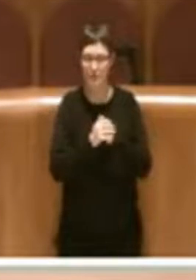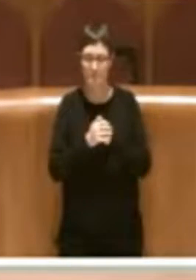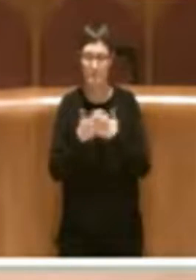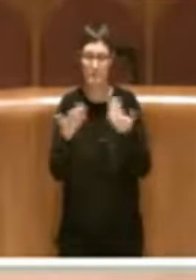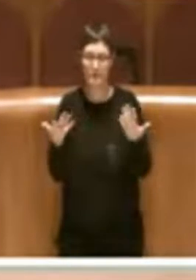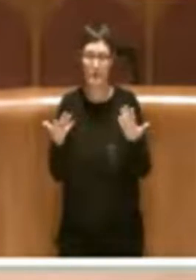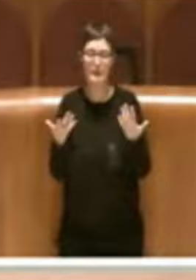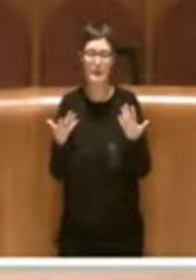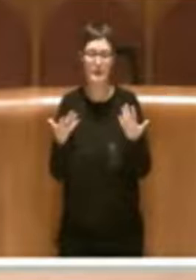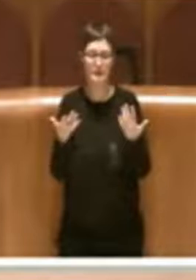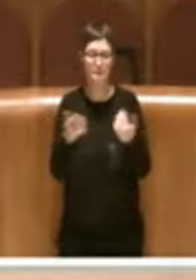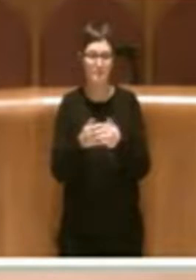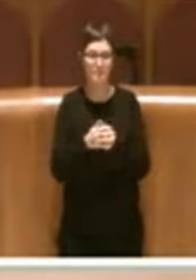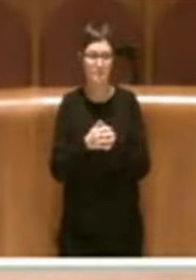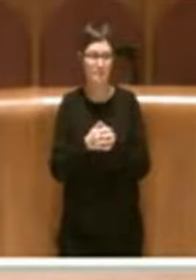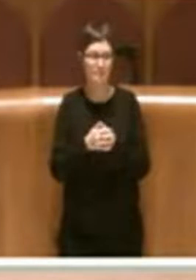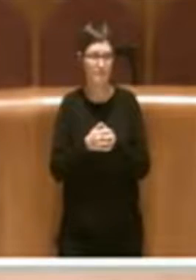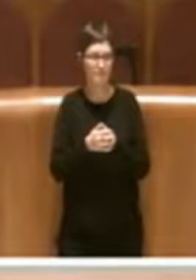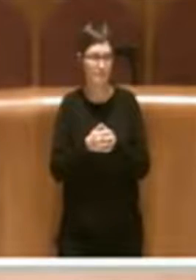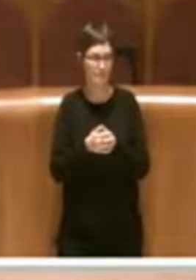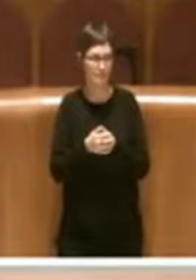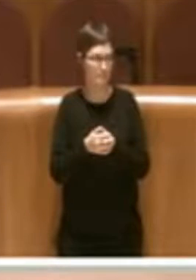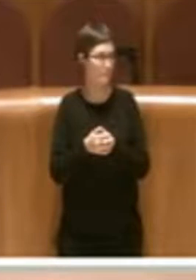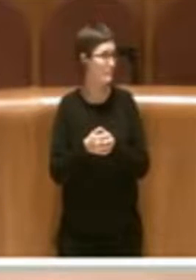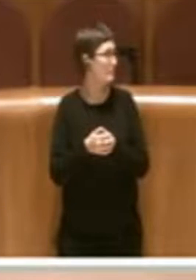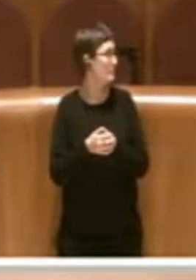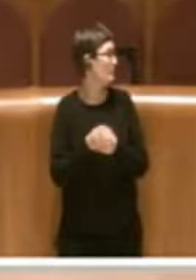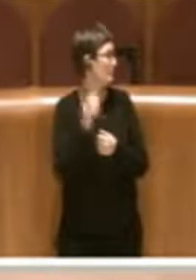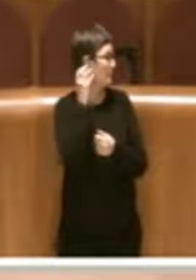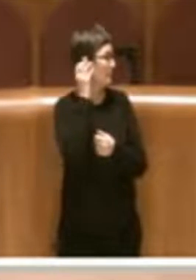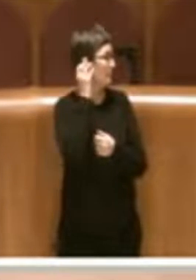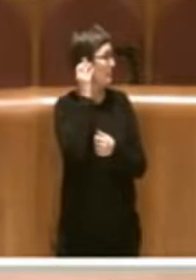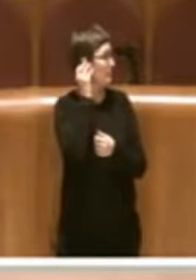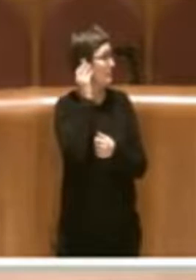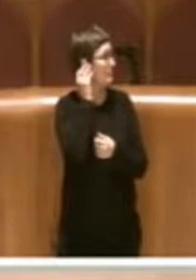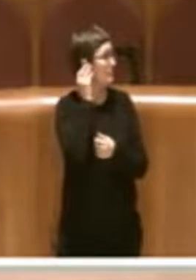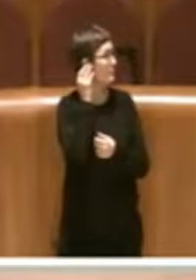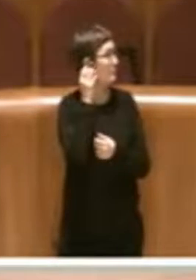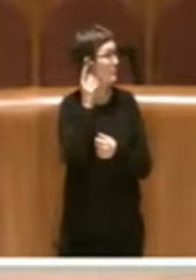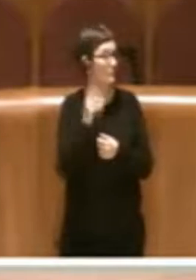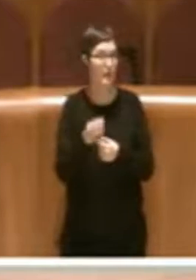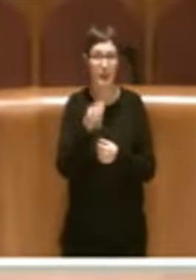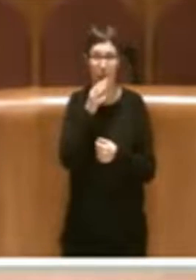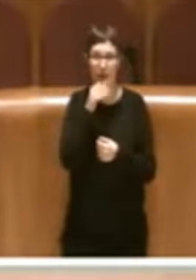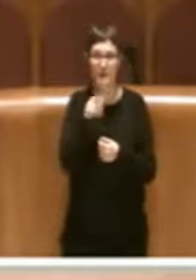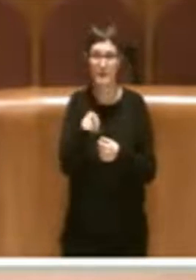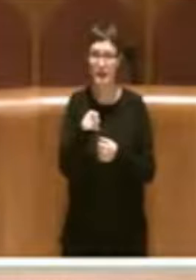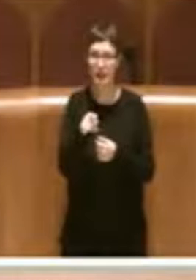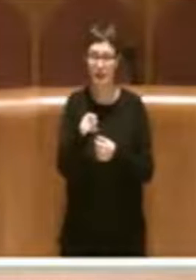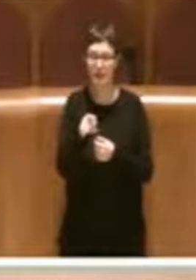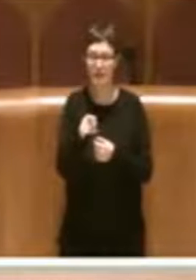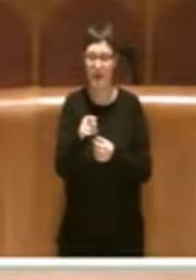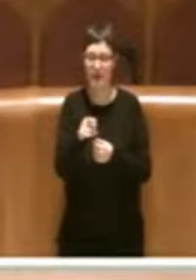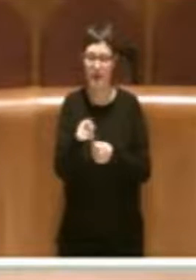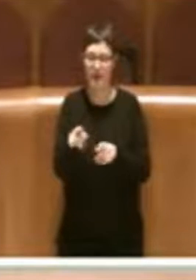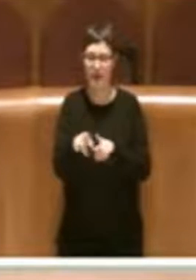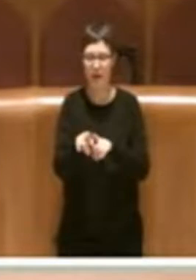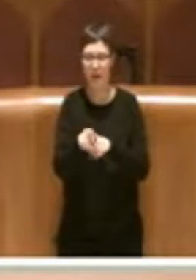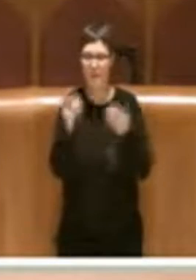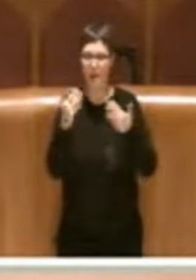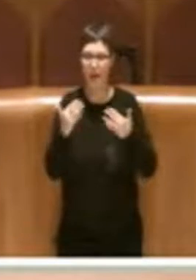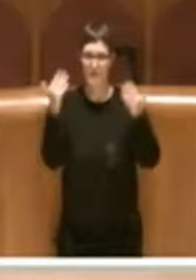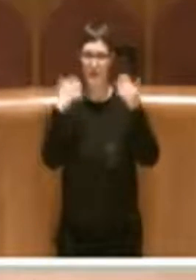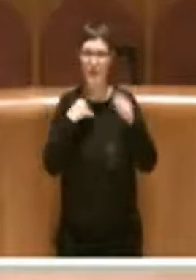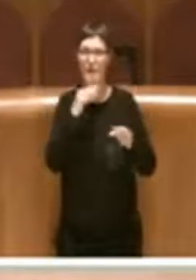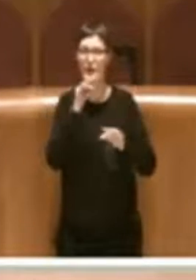scolastiche con l'impegno di avere finalmente cura di questi luoghi e quindi tutto ciò